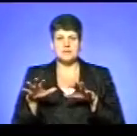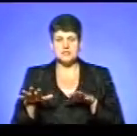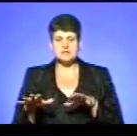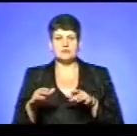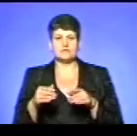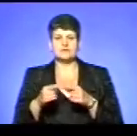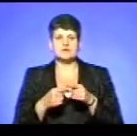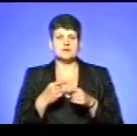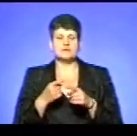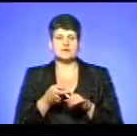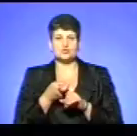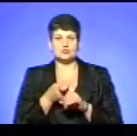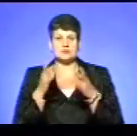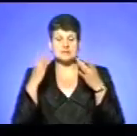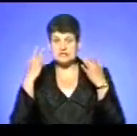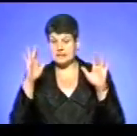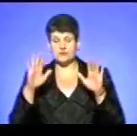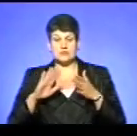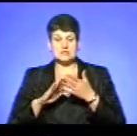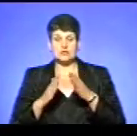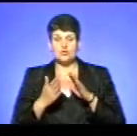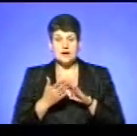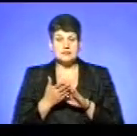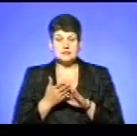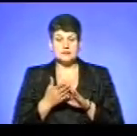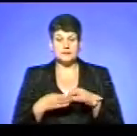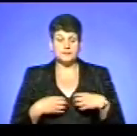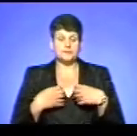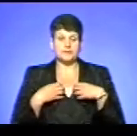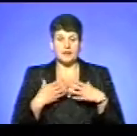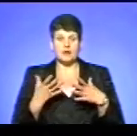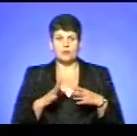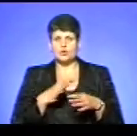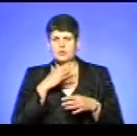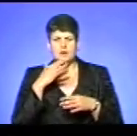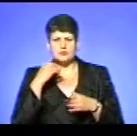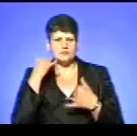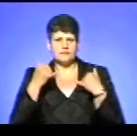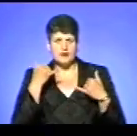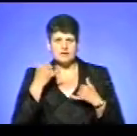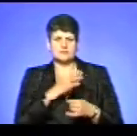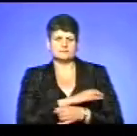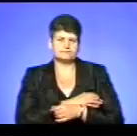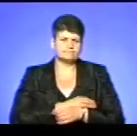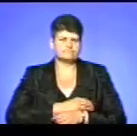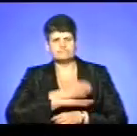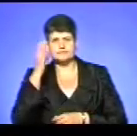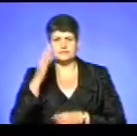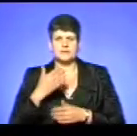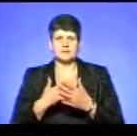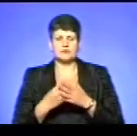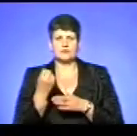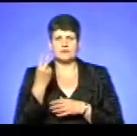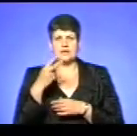Внаслідок стресової ситуації дуже багато було звернень з іпертонічними кризами. Близько 12